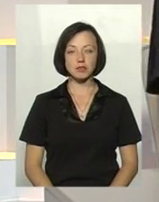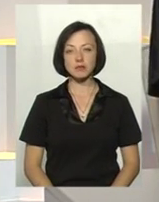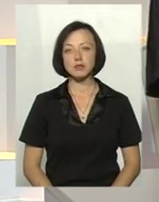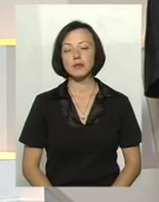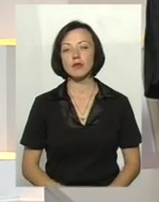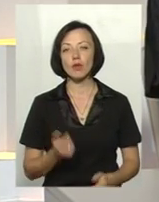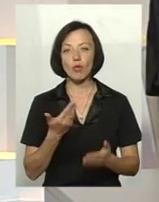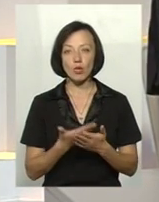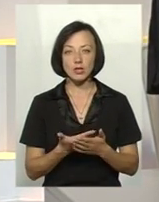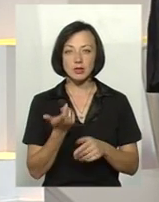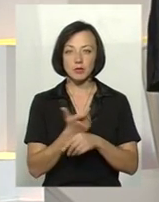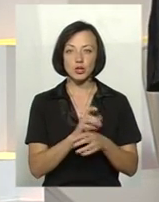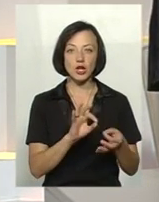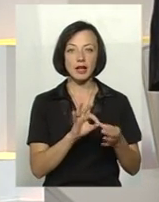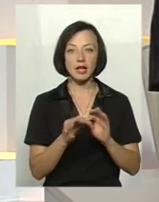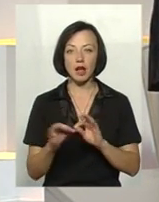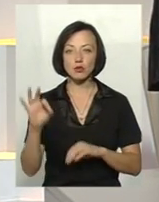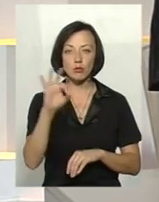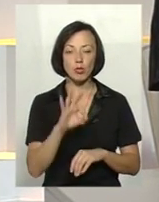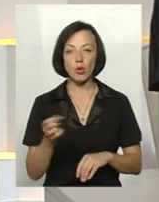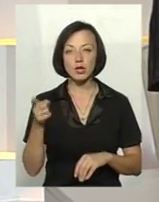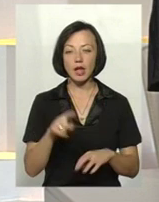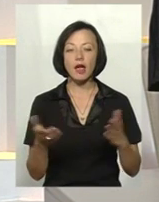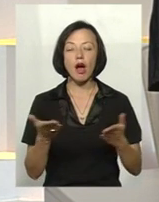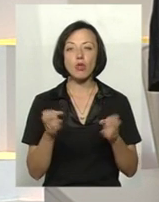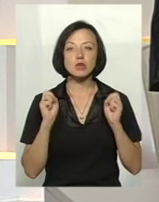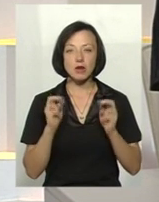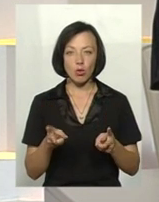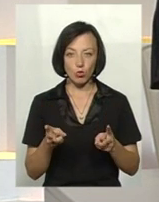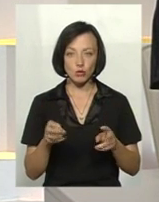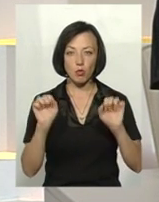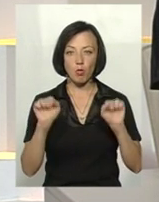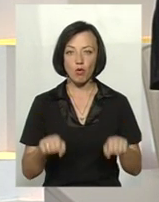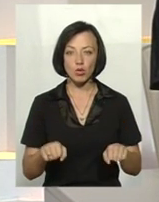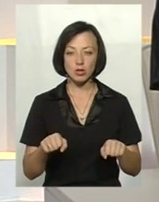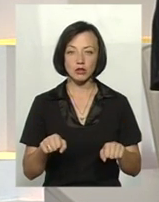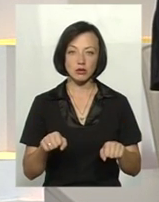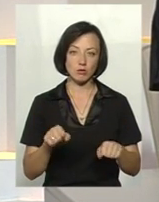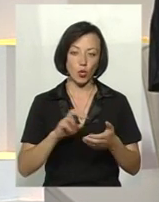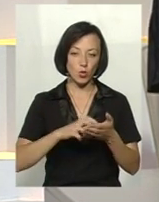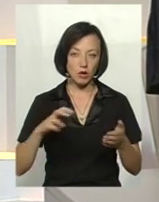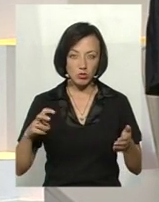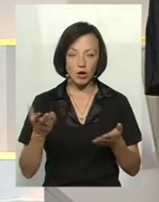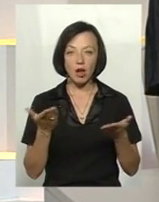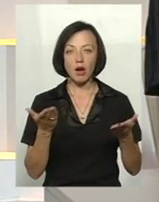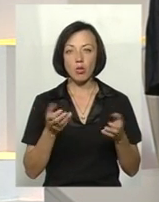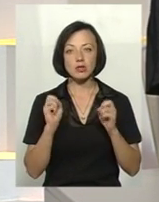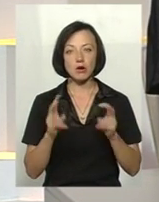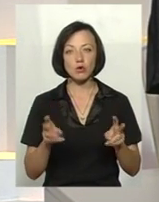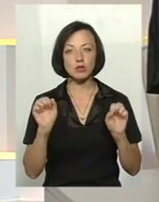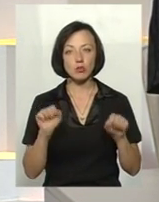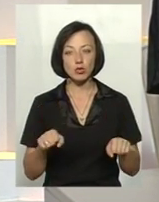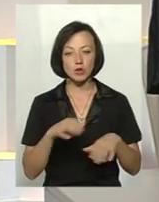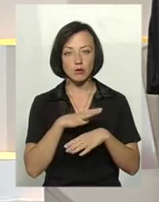Отже, більш детальніше про те, яку загрозу можемо уникнути,